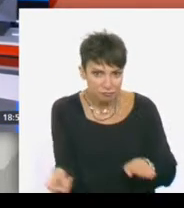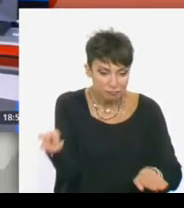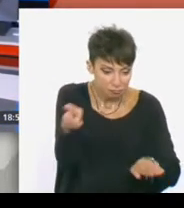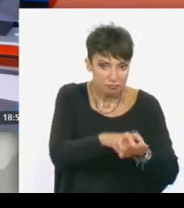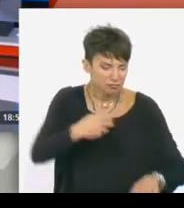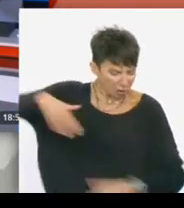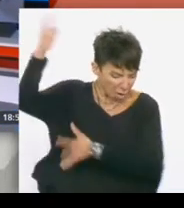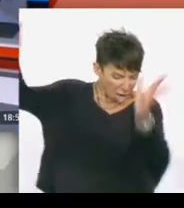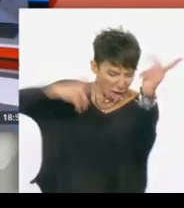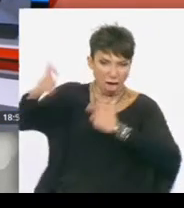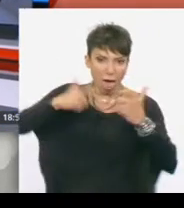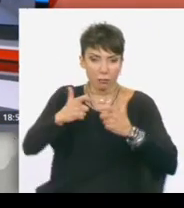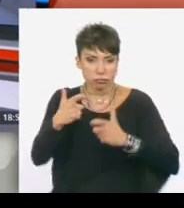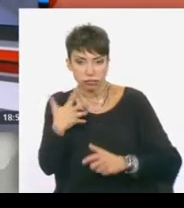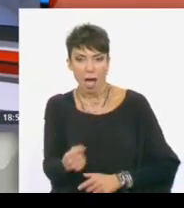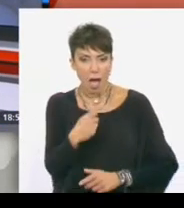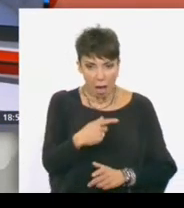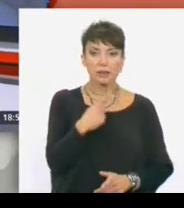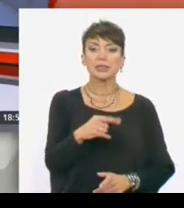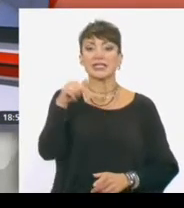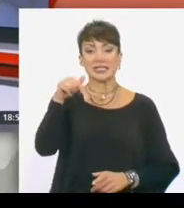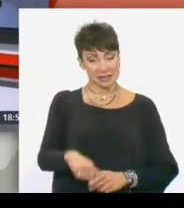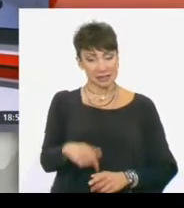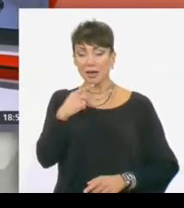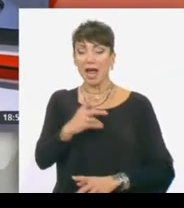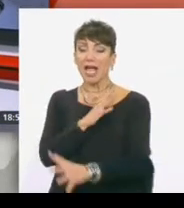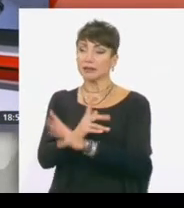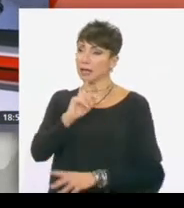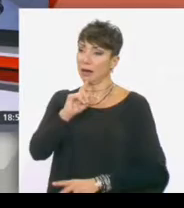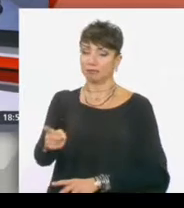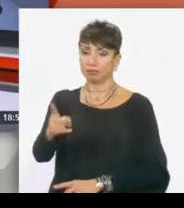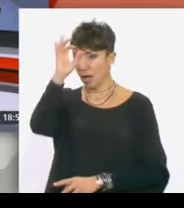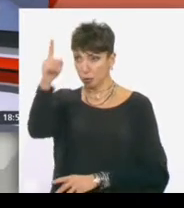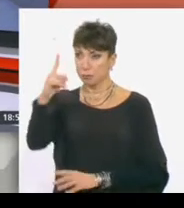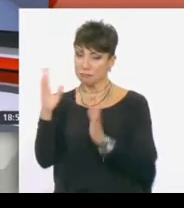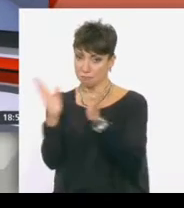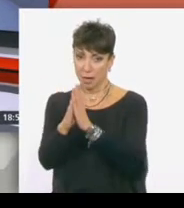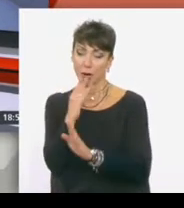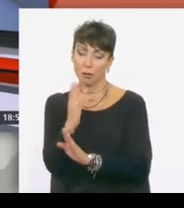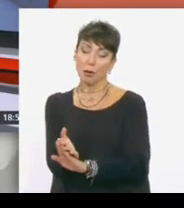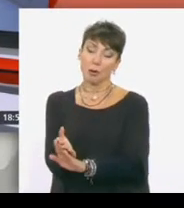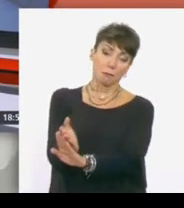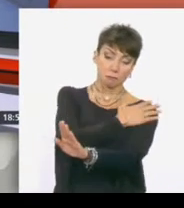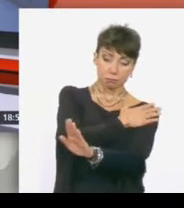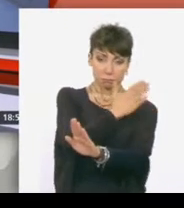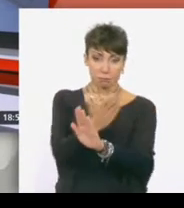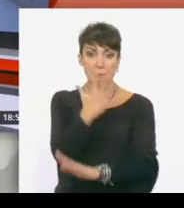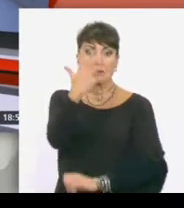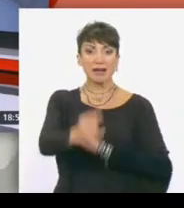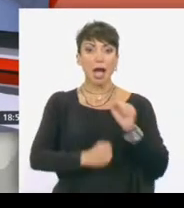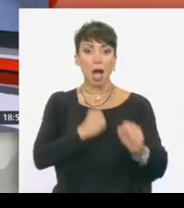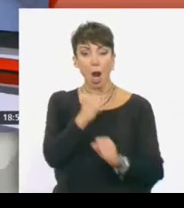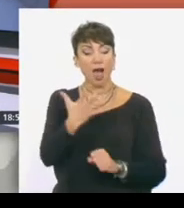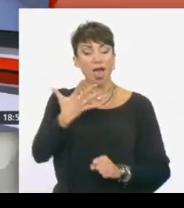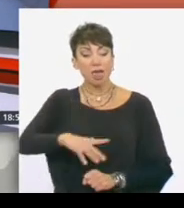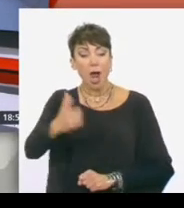Σαγγελέας που ερευνά την υπόθεση έδωσε εντολή στην Οικονομική Αστυνομία να ερευνήσει σε βάθος πενταετίας εάν έχουν διαπαρκθεί συνολικά τέσσερα κακουργήματα.